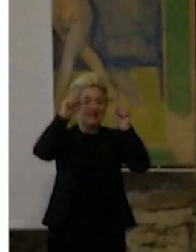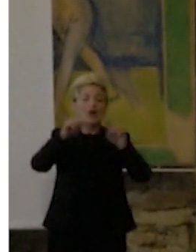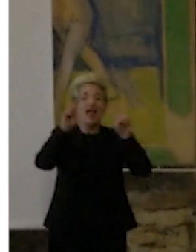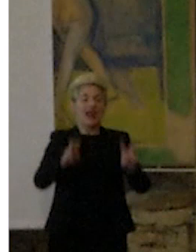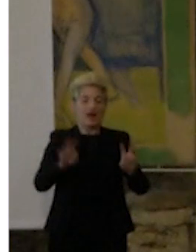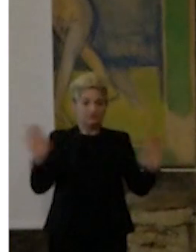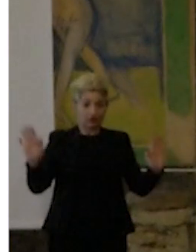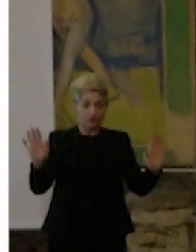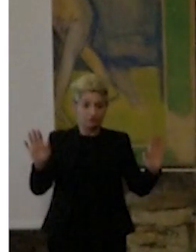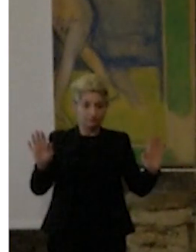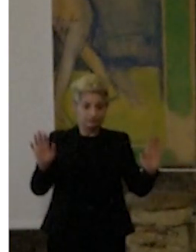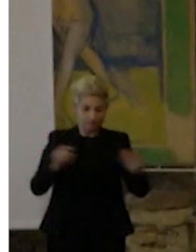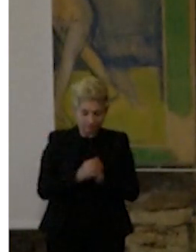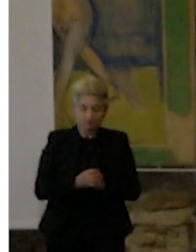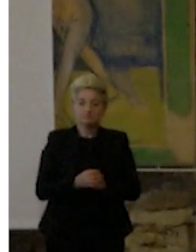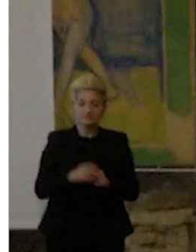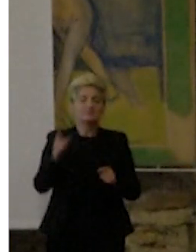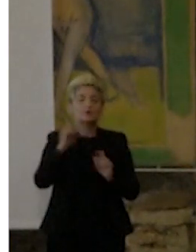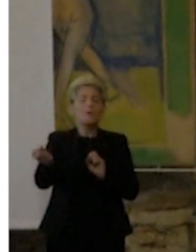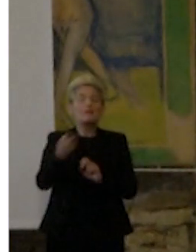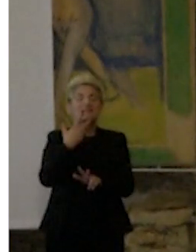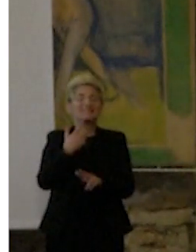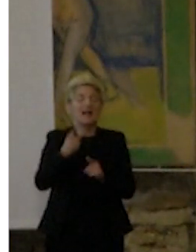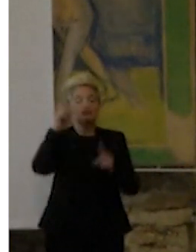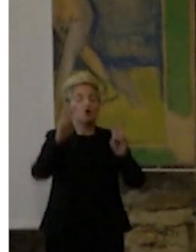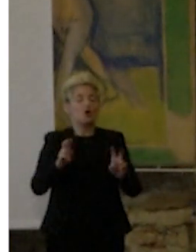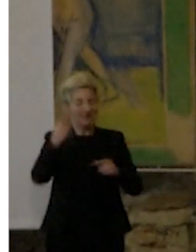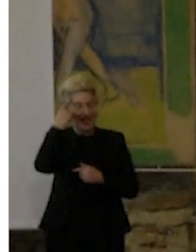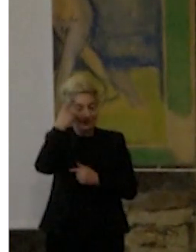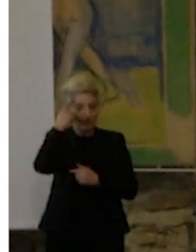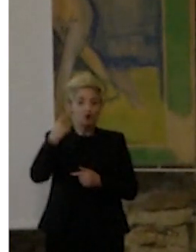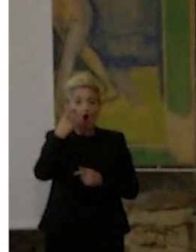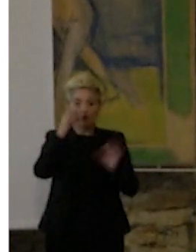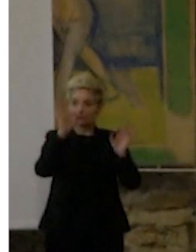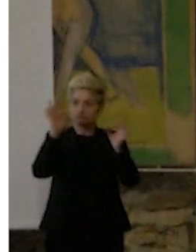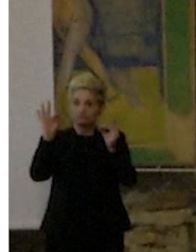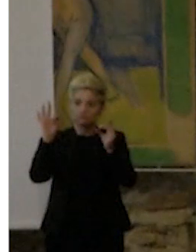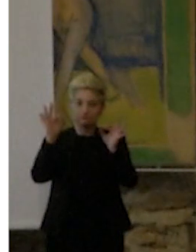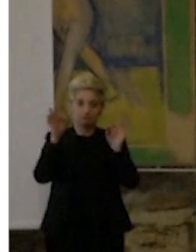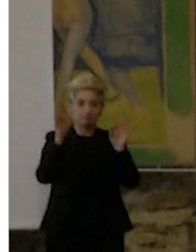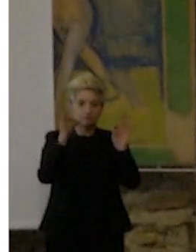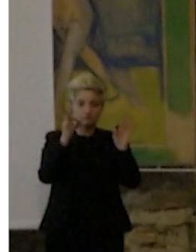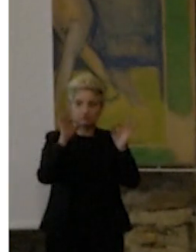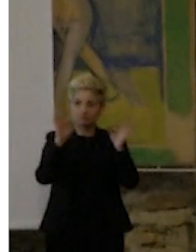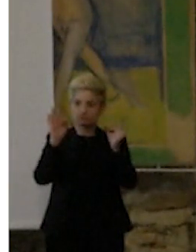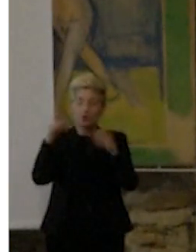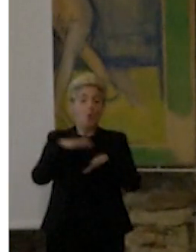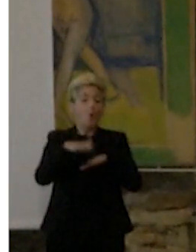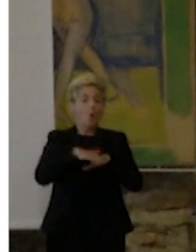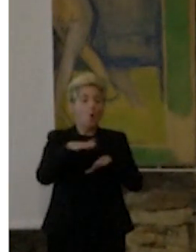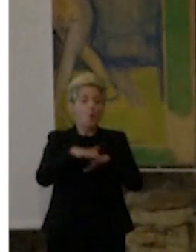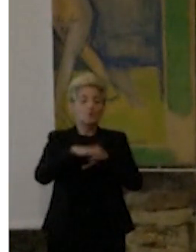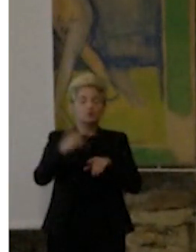elettrico, cioè un messaggio nervoso. L'occhio si muove e comincia a guardare. Uso la